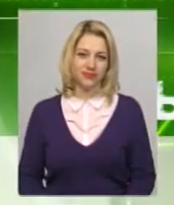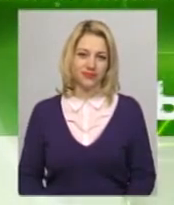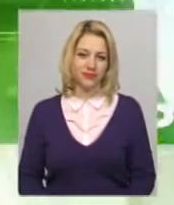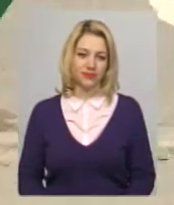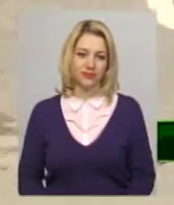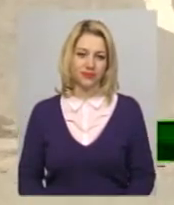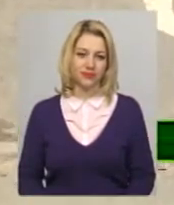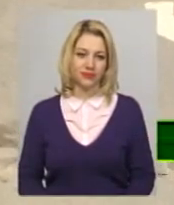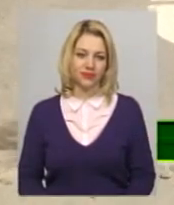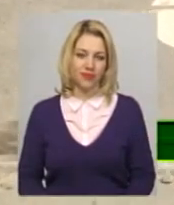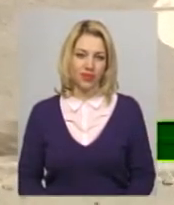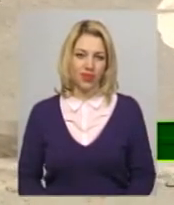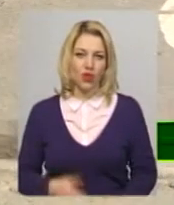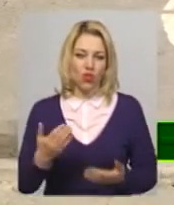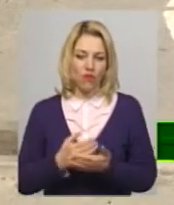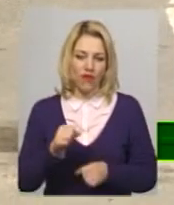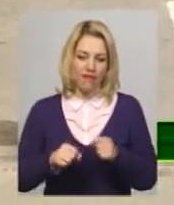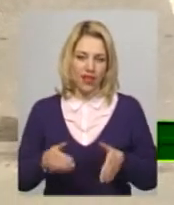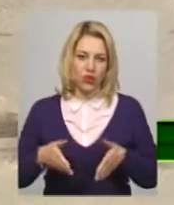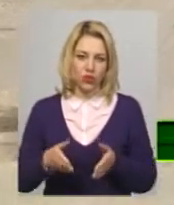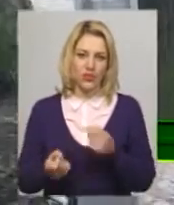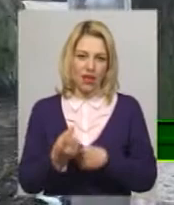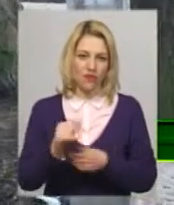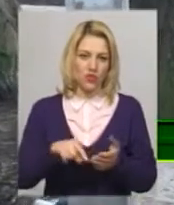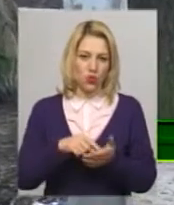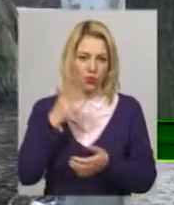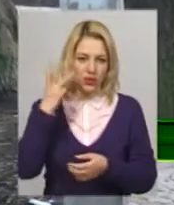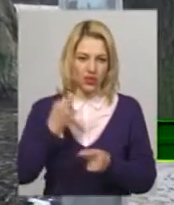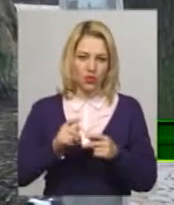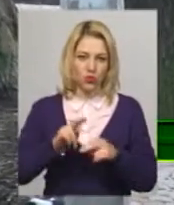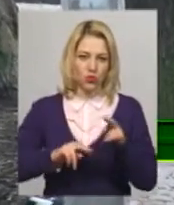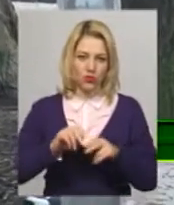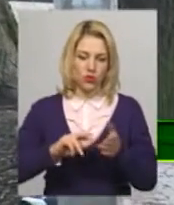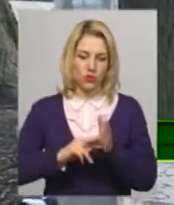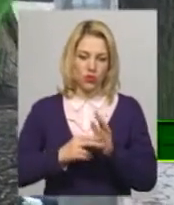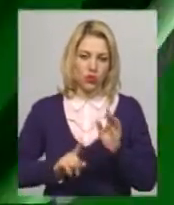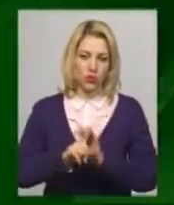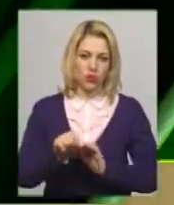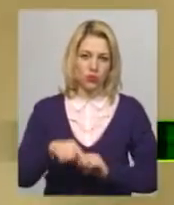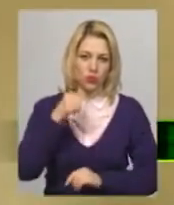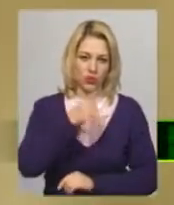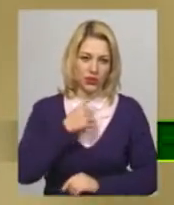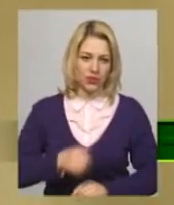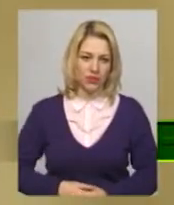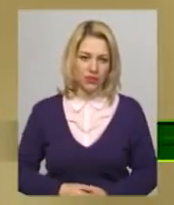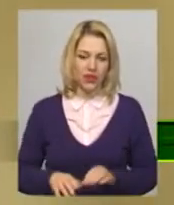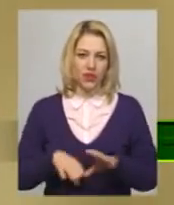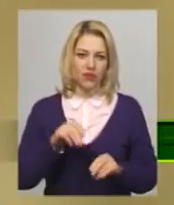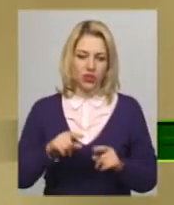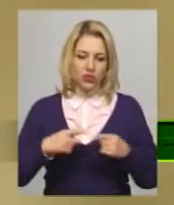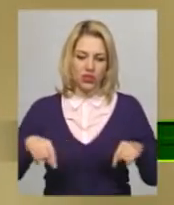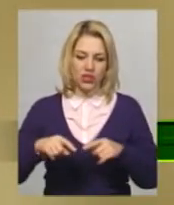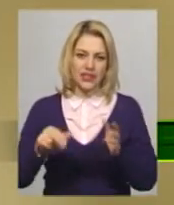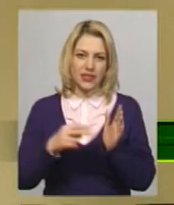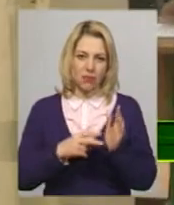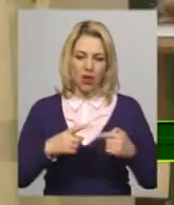Музика Нова велодоріжка з'явиться у Хмельницькому. Її будівництво планують розпочати цього року. Виборчі дільниці семи